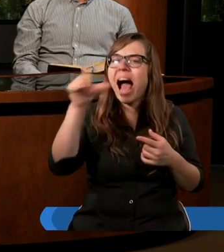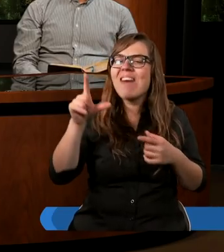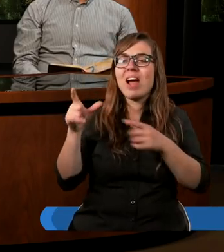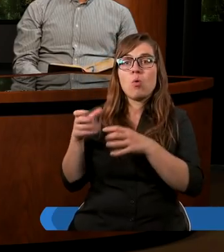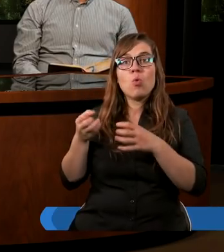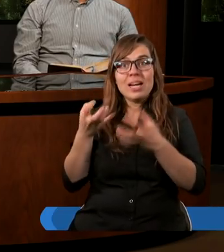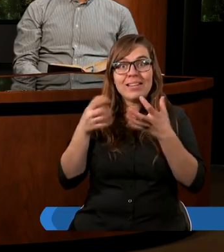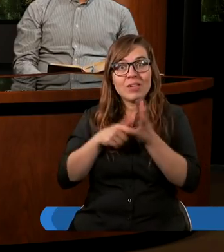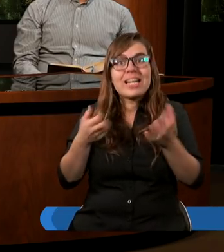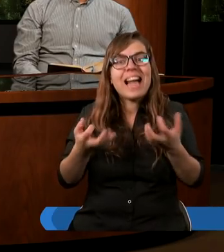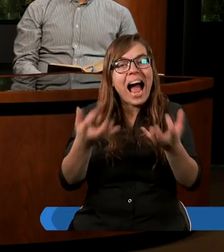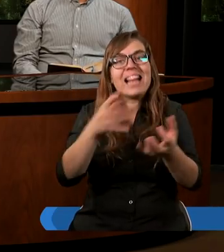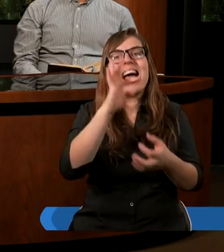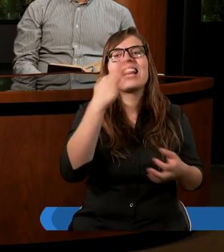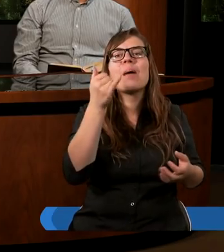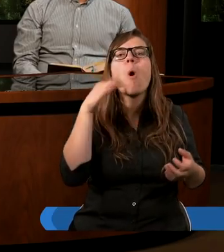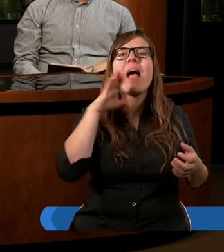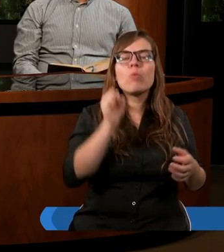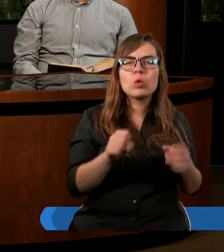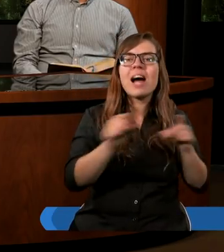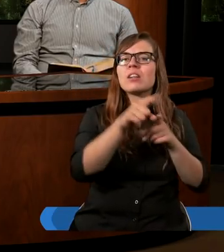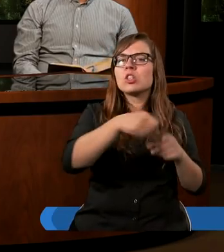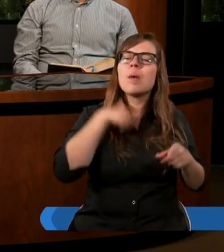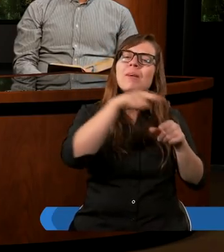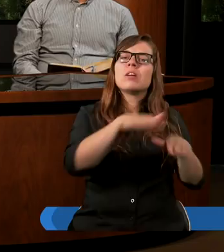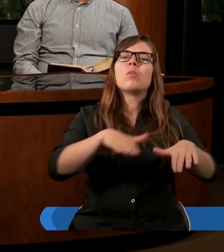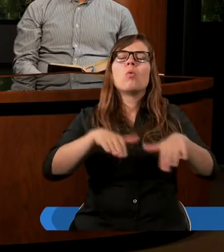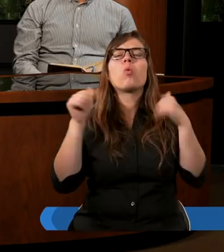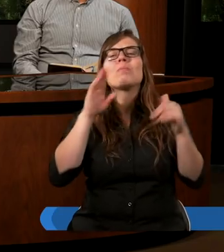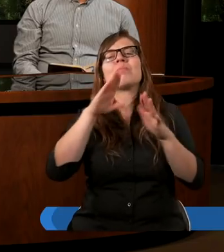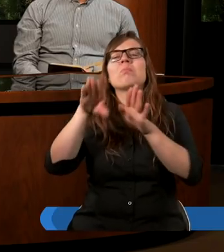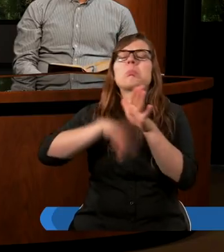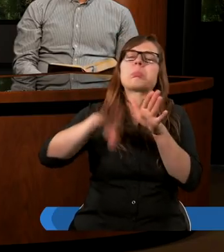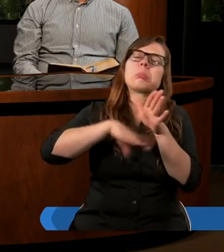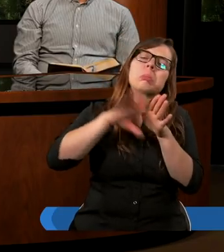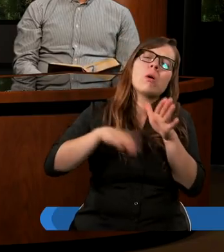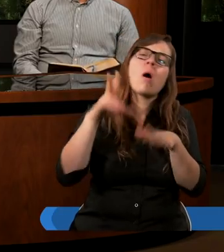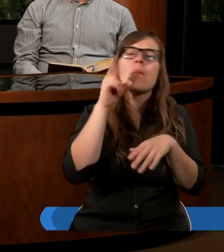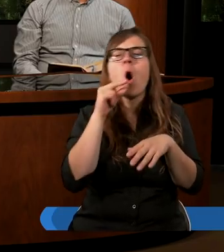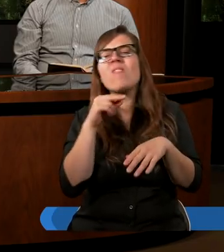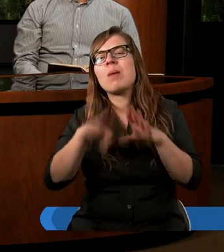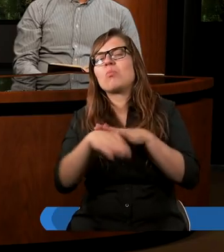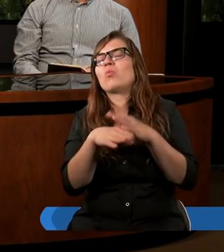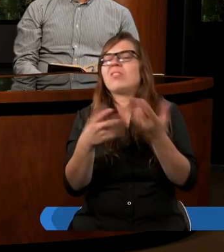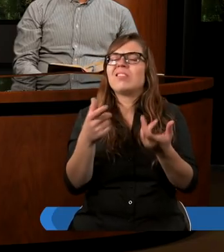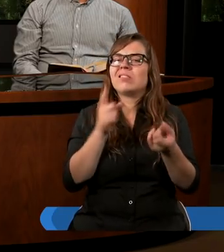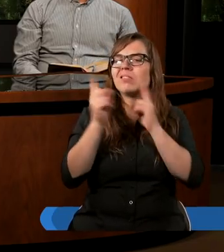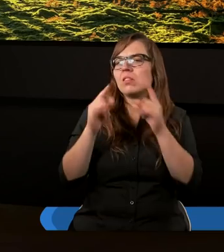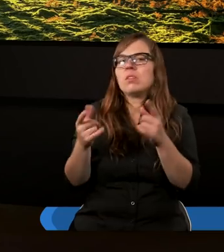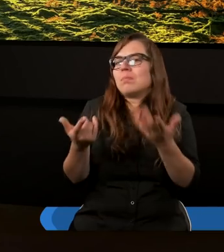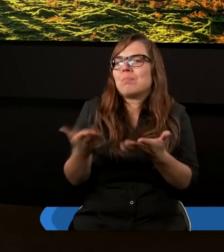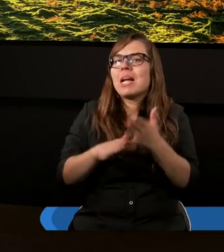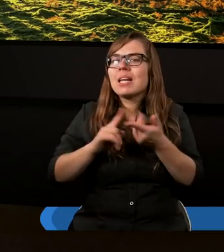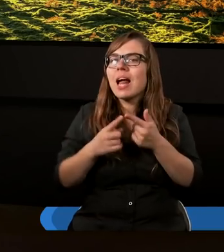Tymoteusza, aby unikał pospolitej, pustej mowy, bo